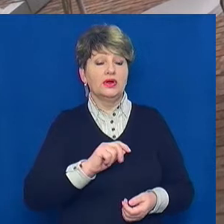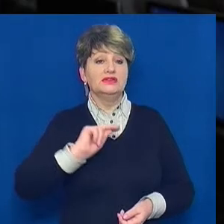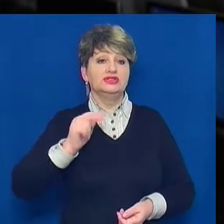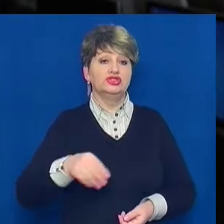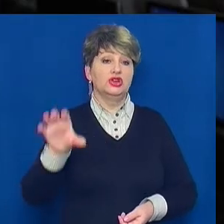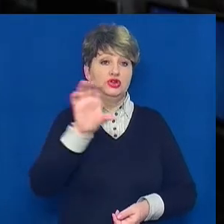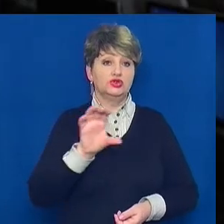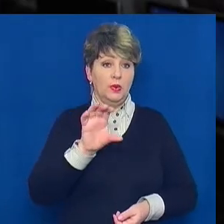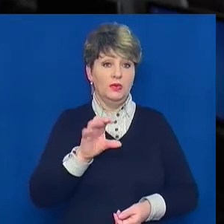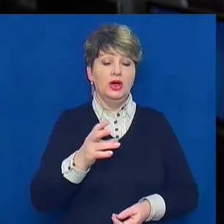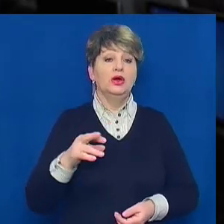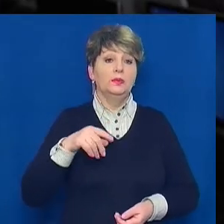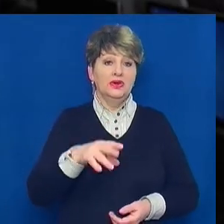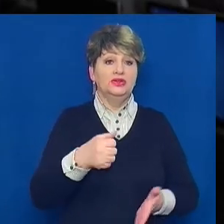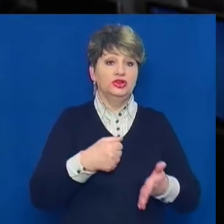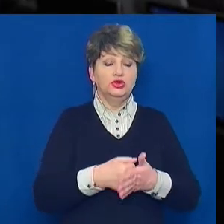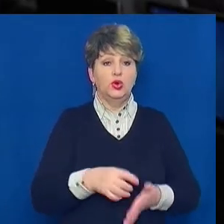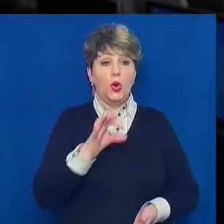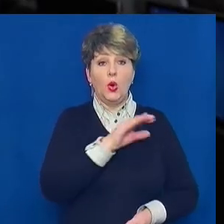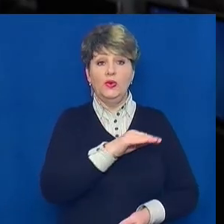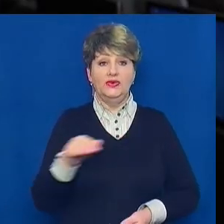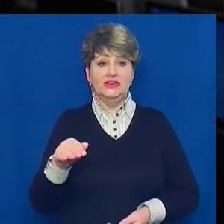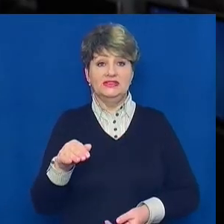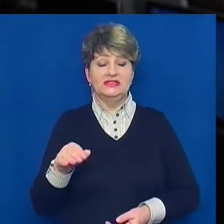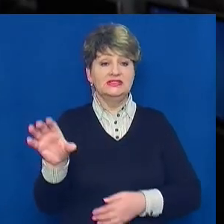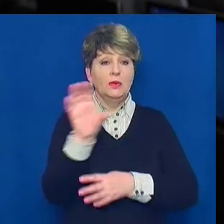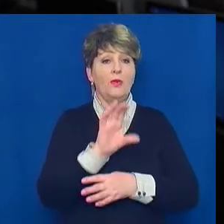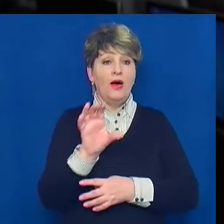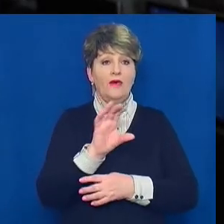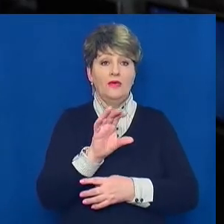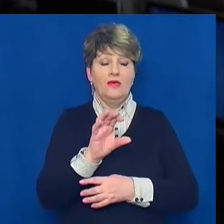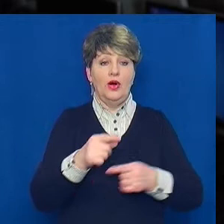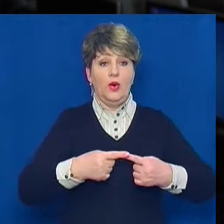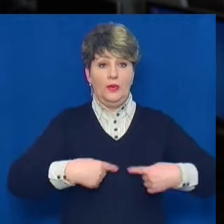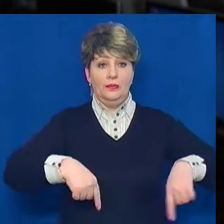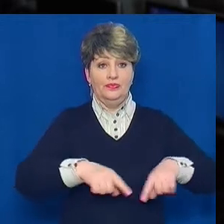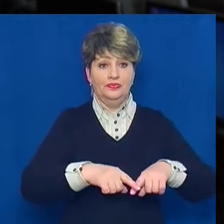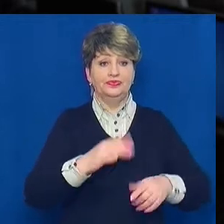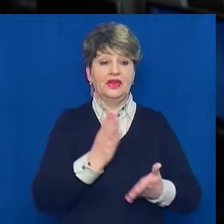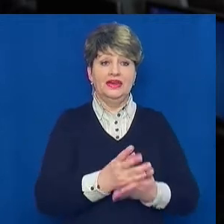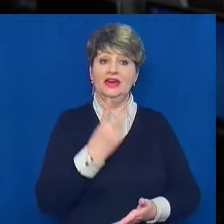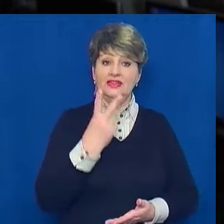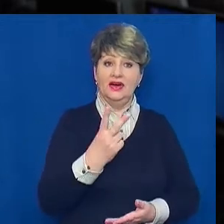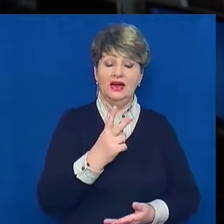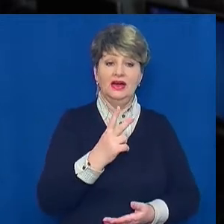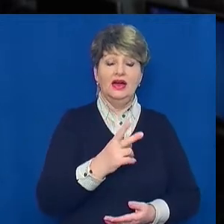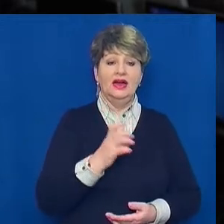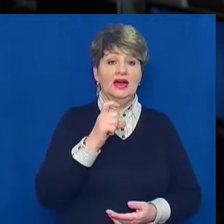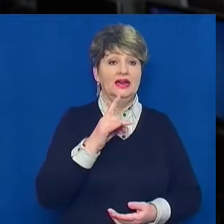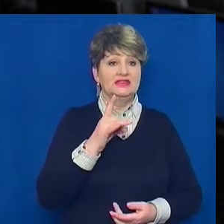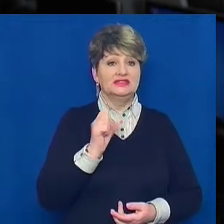Піти до офіційного супутникового провайдера, таких в Україні є два, В'ясат і Екстра,